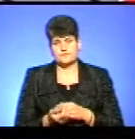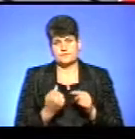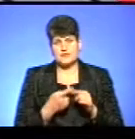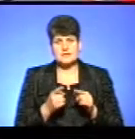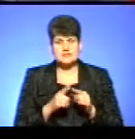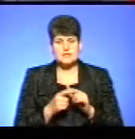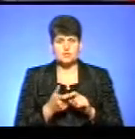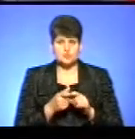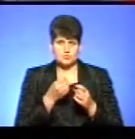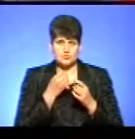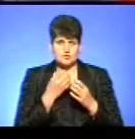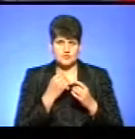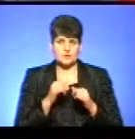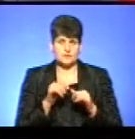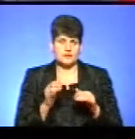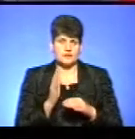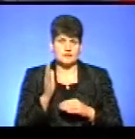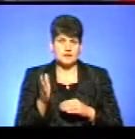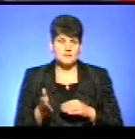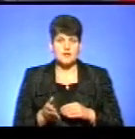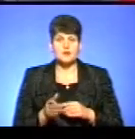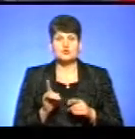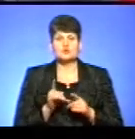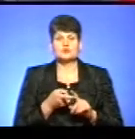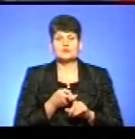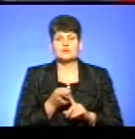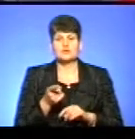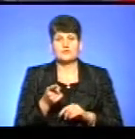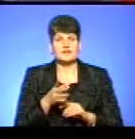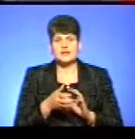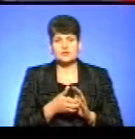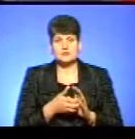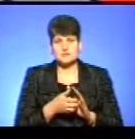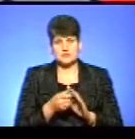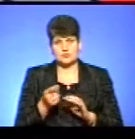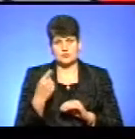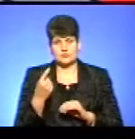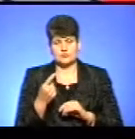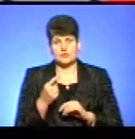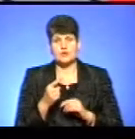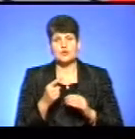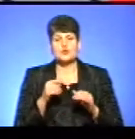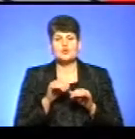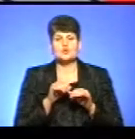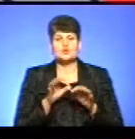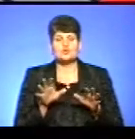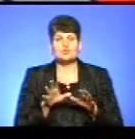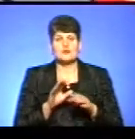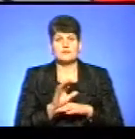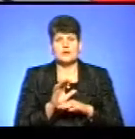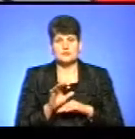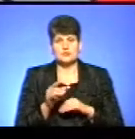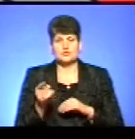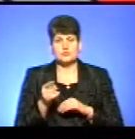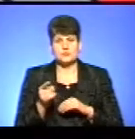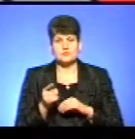дуже позитивна така динаміка. Щодо Тернопільщини, ви недооцінюєте Тернопільщину, тому що структура експорту Тернопільщини до країн